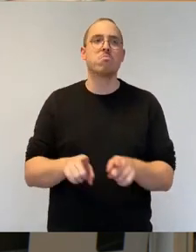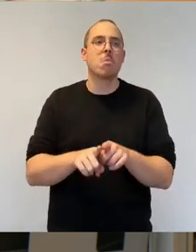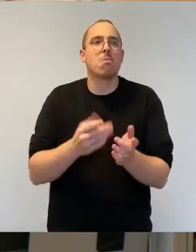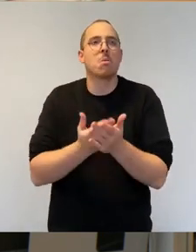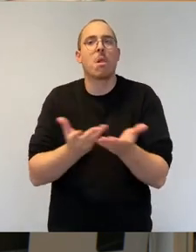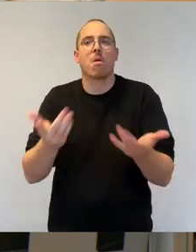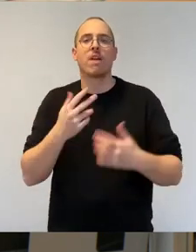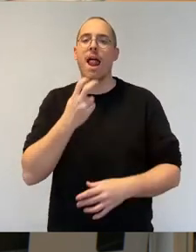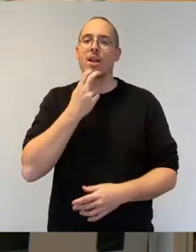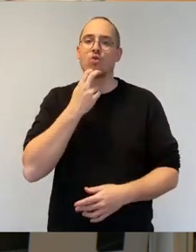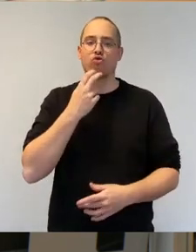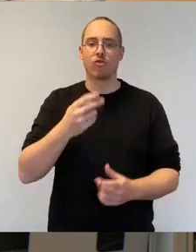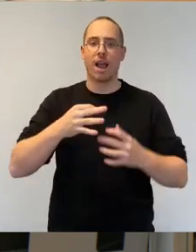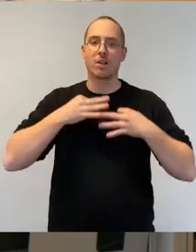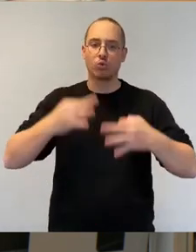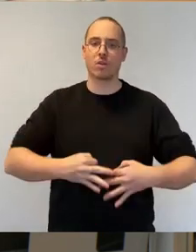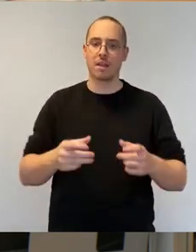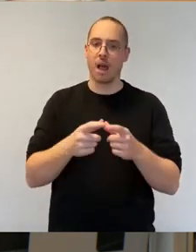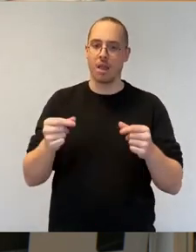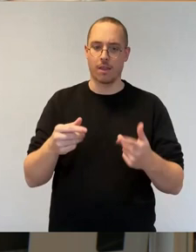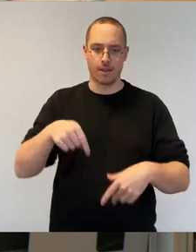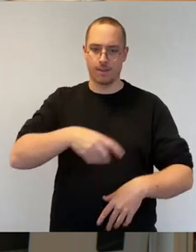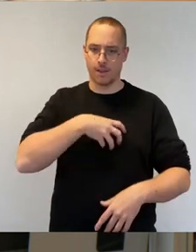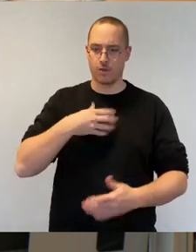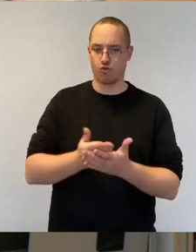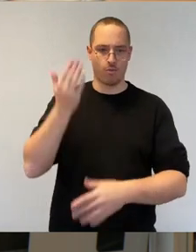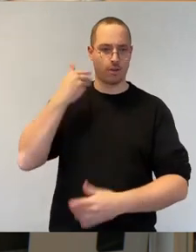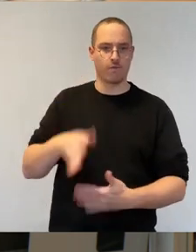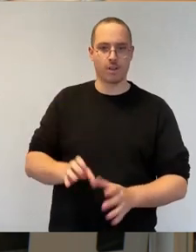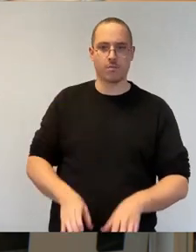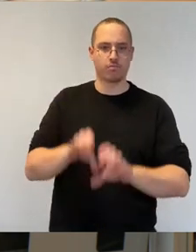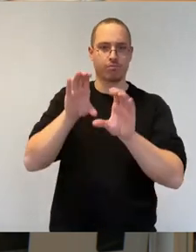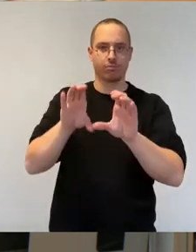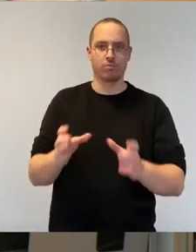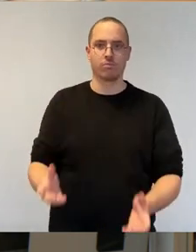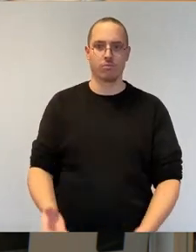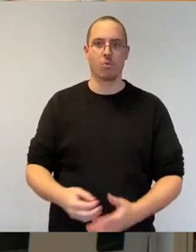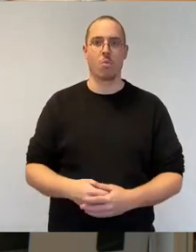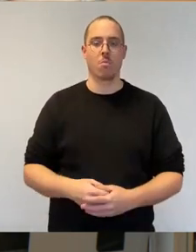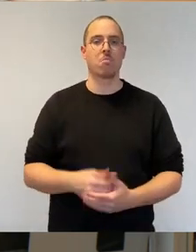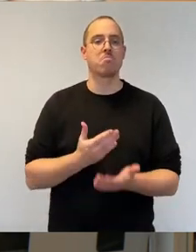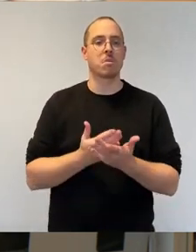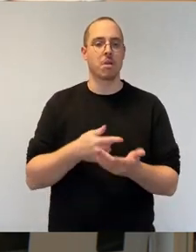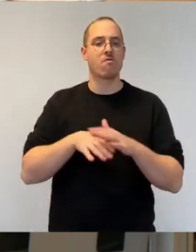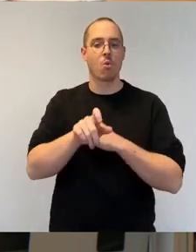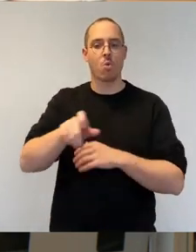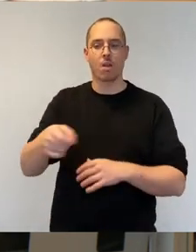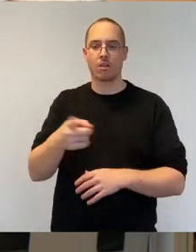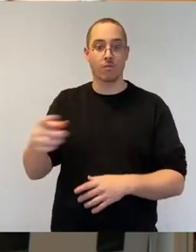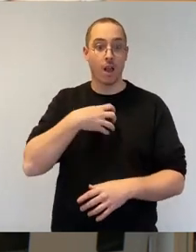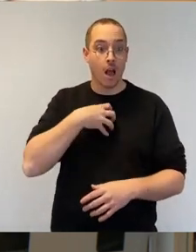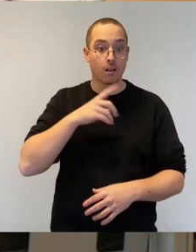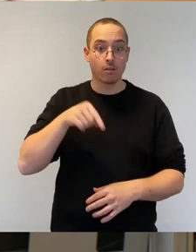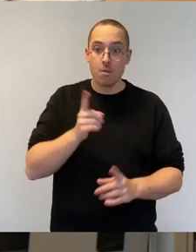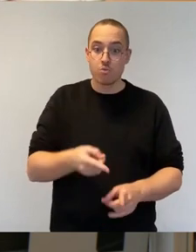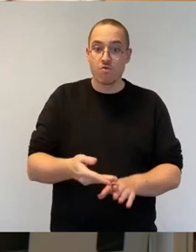die wir hier in Dristen eingeführt haben. Die erspart Geflüchteten, wenn sie krank sind, den Weg zum Sozialamt, um sich einen Behandlungsschein